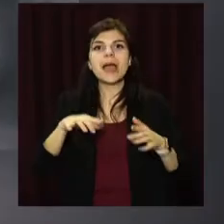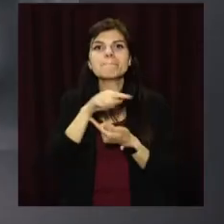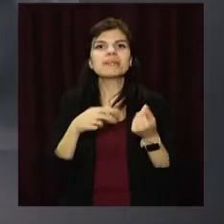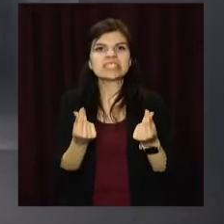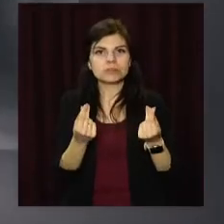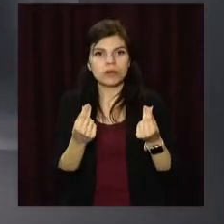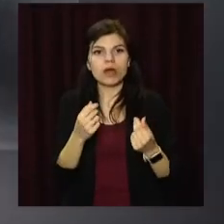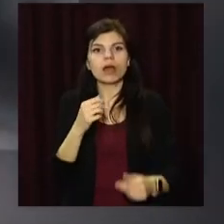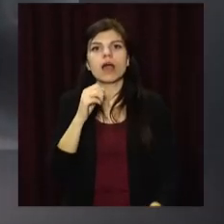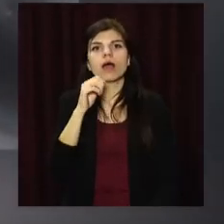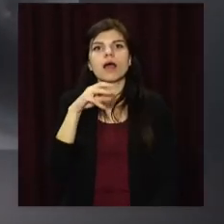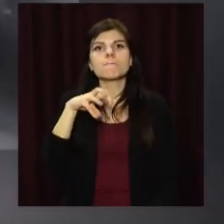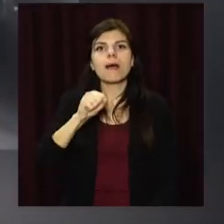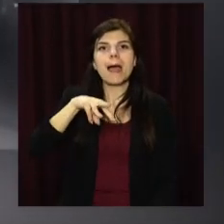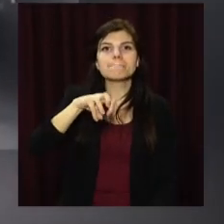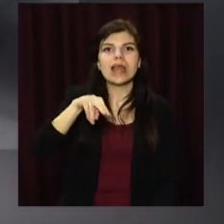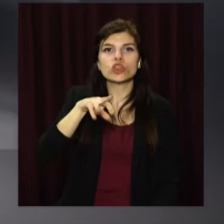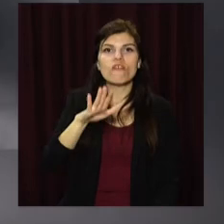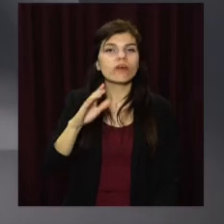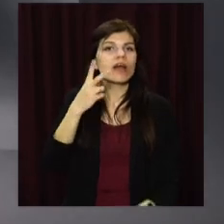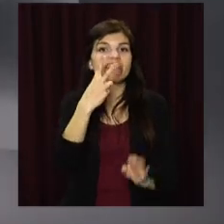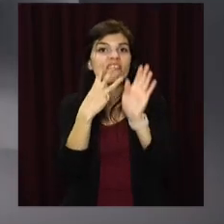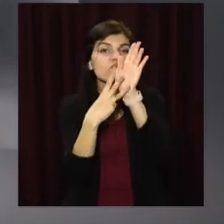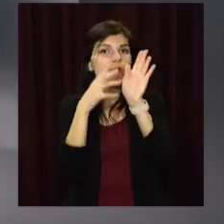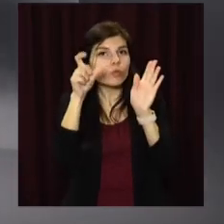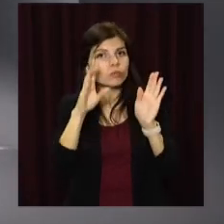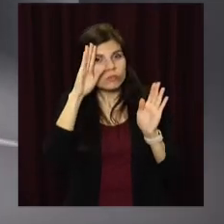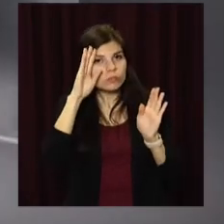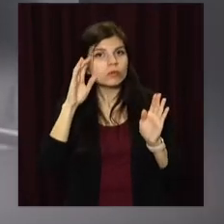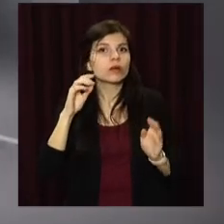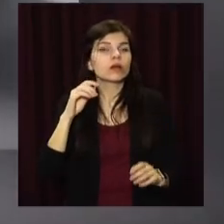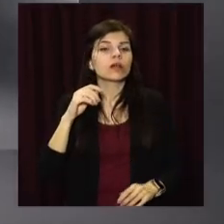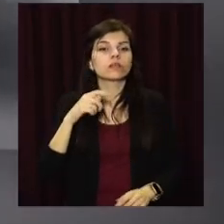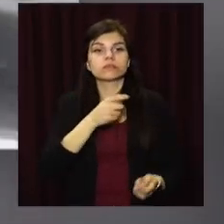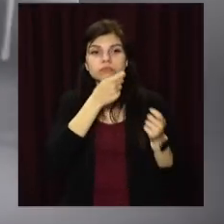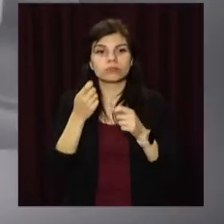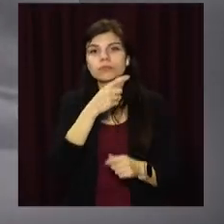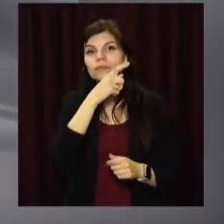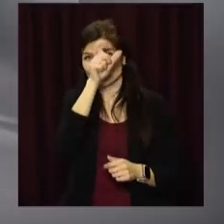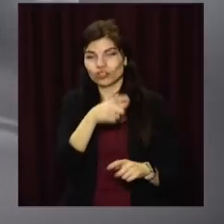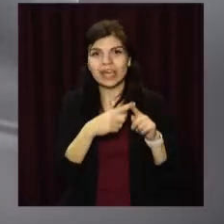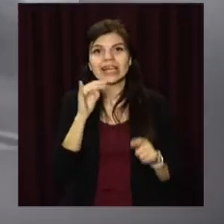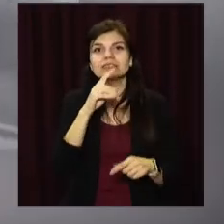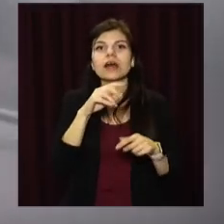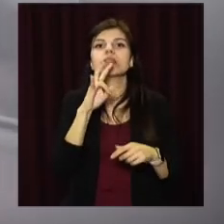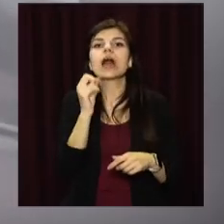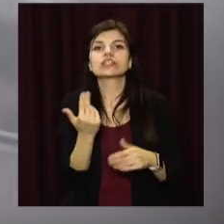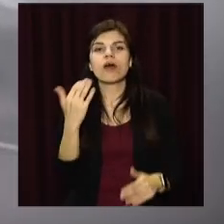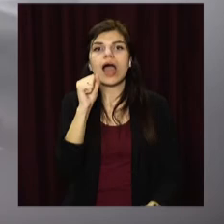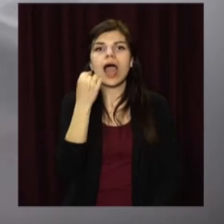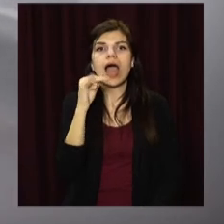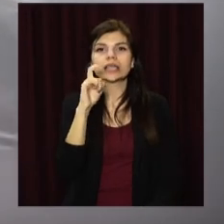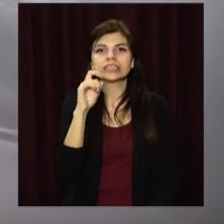бізнесмена Анара Мамедова. Це 28-річний громадянина з Єрбаджану, повідомили у прислужбі Нацполіції області. Нагадаємо,